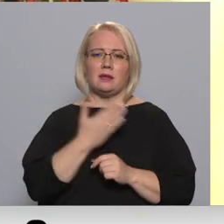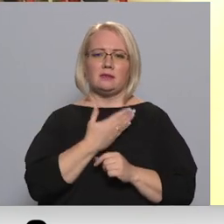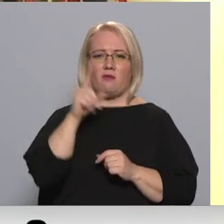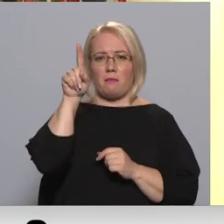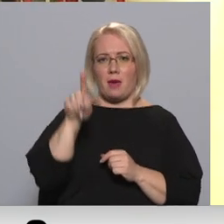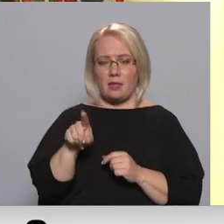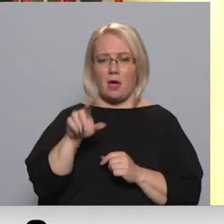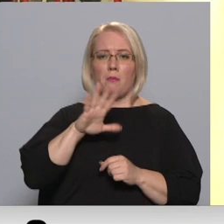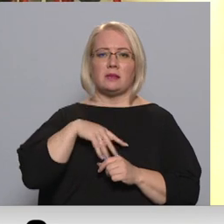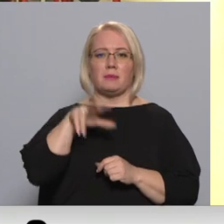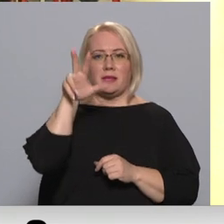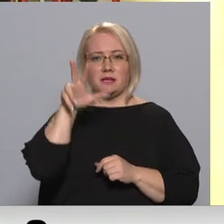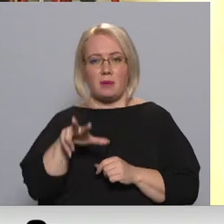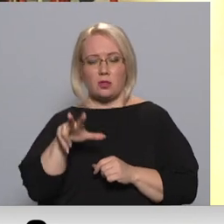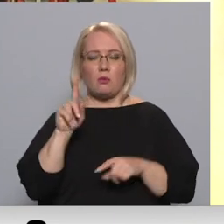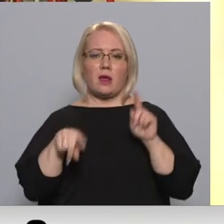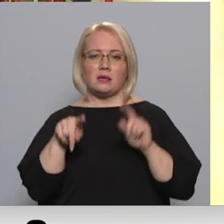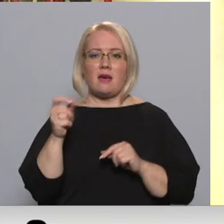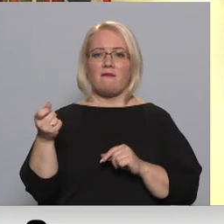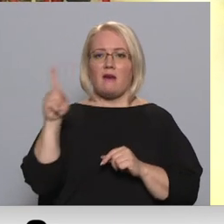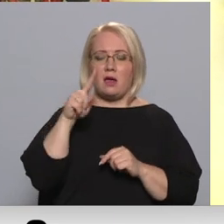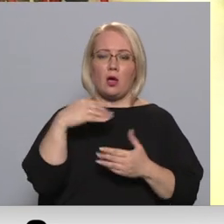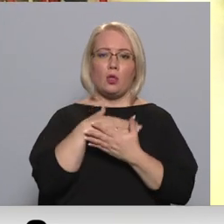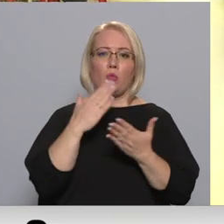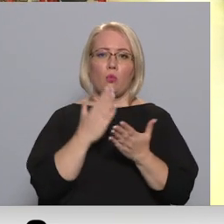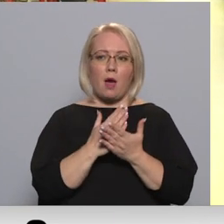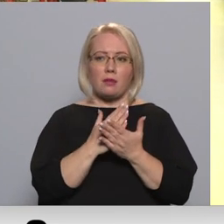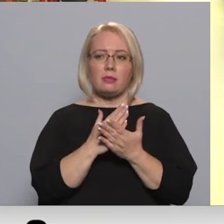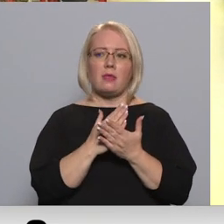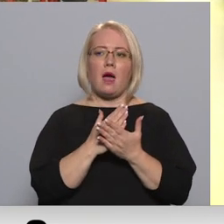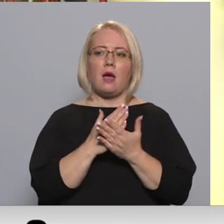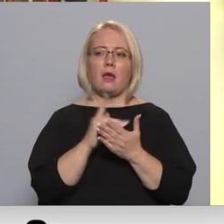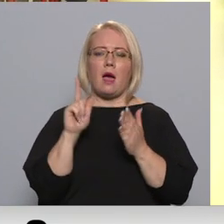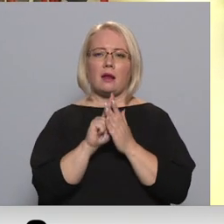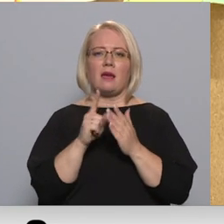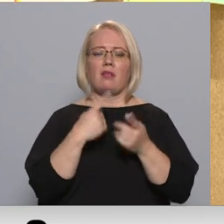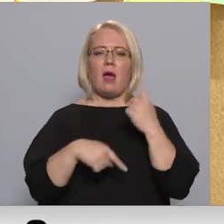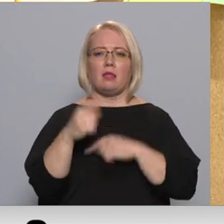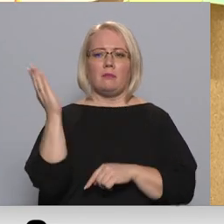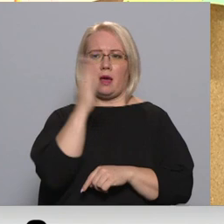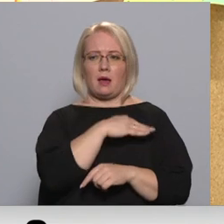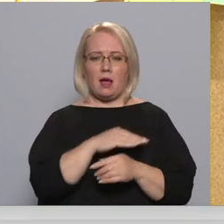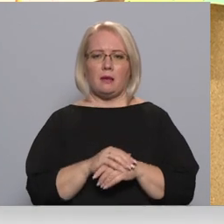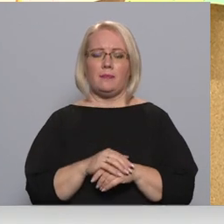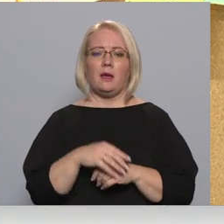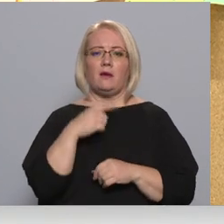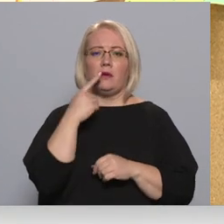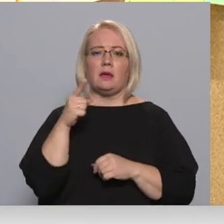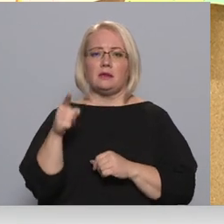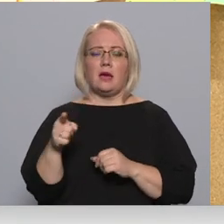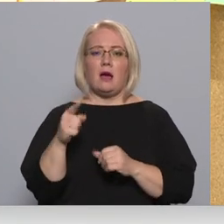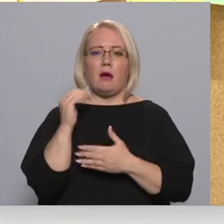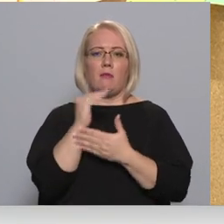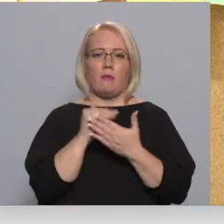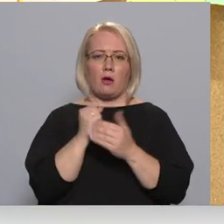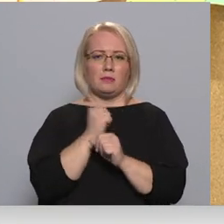seko trīs mēneši un dažkārt arī vairāk nodeļā Atlantis, kam seko mājupceļš. Ja Atlantis viņi strādā